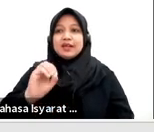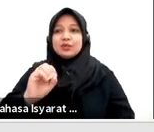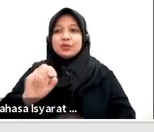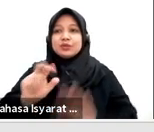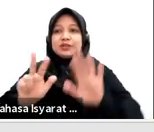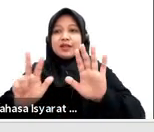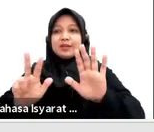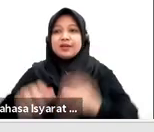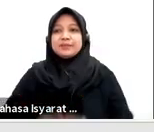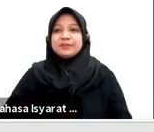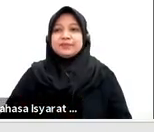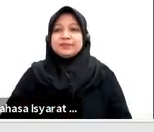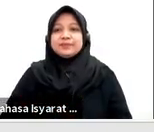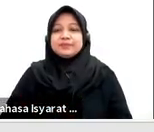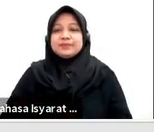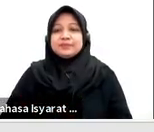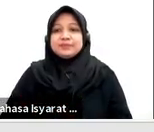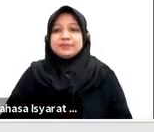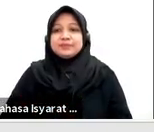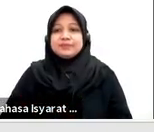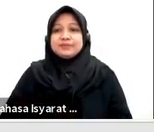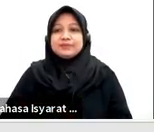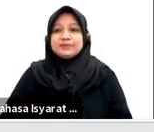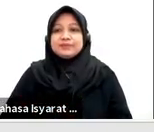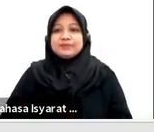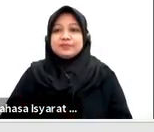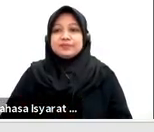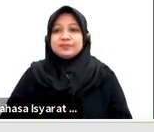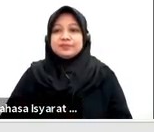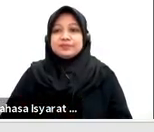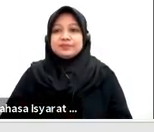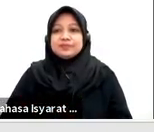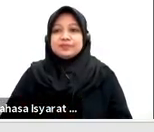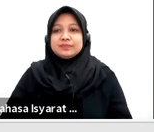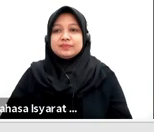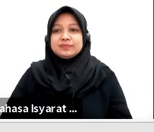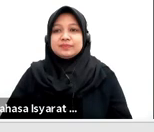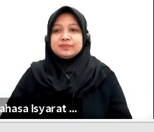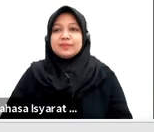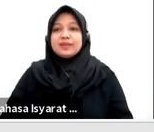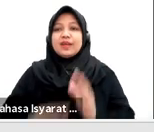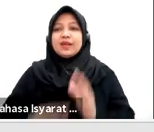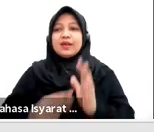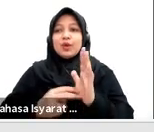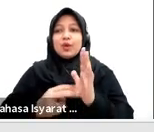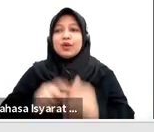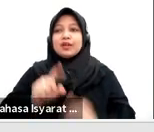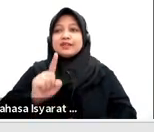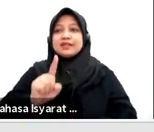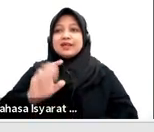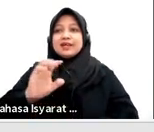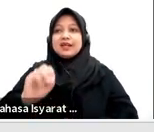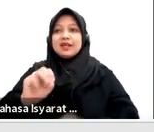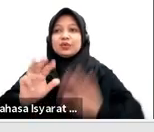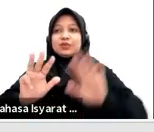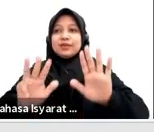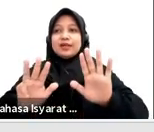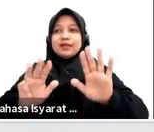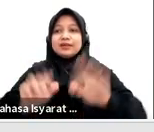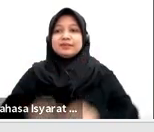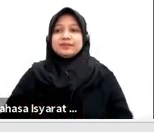Salamah dalam kurung Perkumpulan Disabilitas Kabupaten Kediri. 109, Umi Saroh